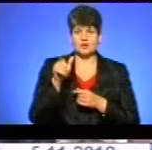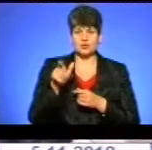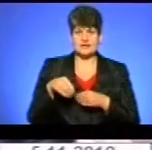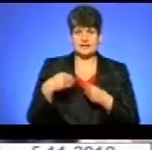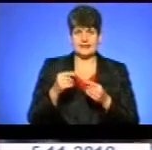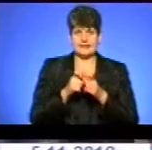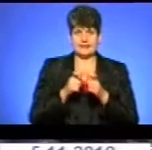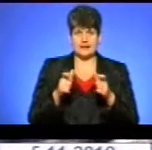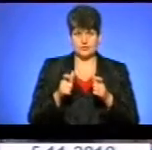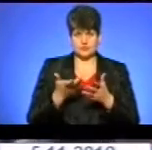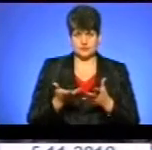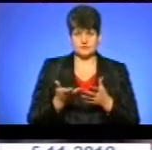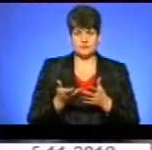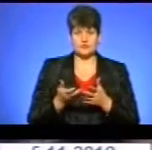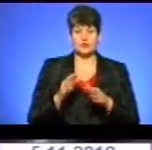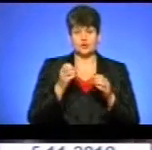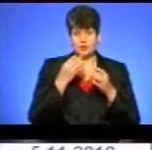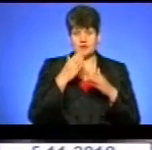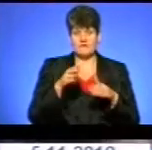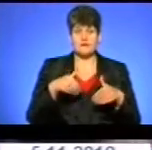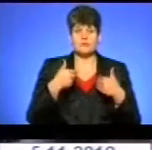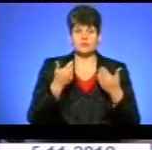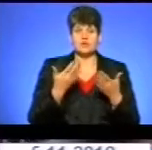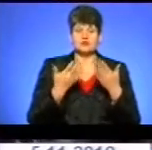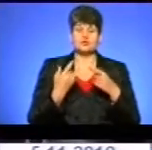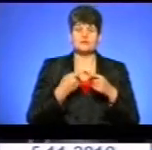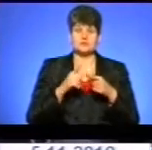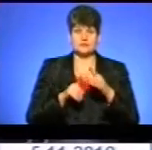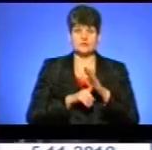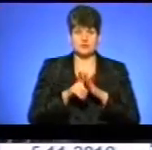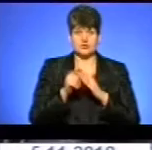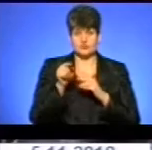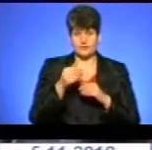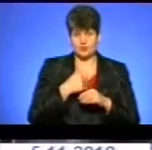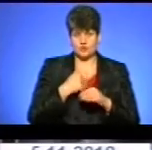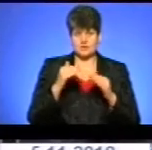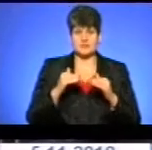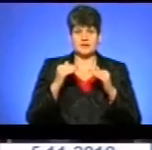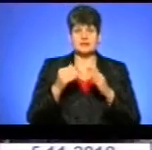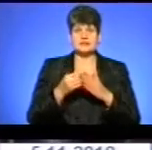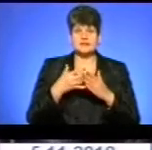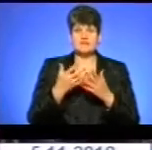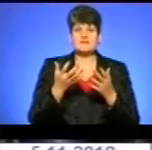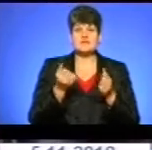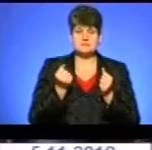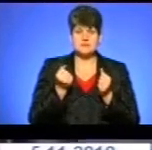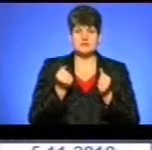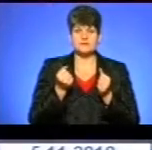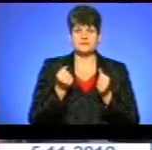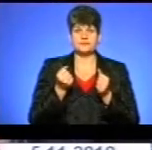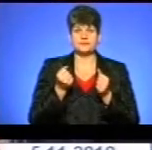талончик. Добре, я вам пропоную, якщо вже на то пішло, якщо так ви хочете підняти ціни, візьміть, зробіть